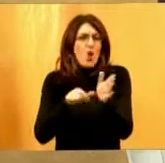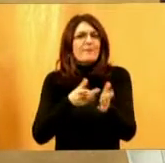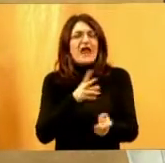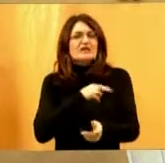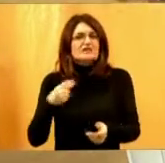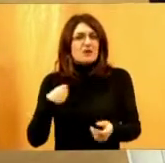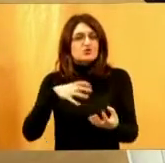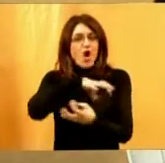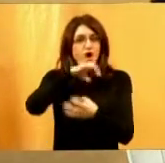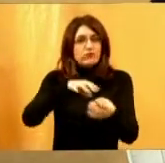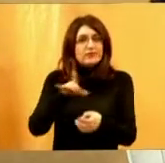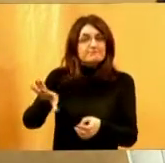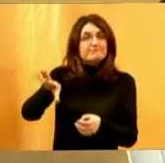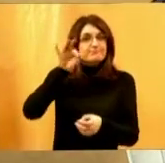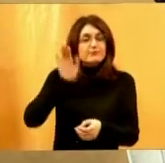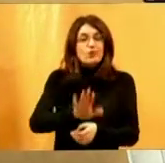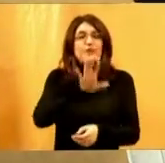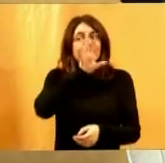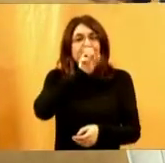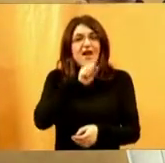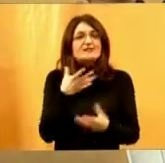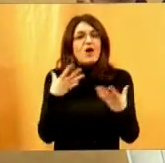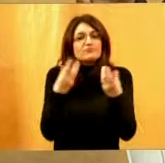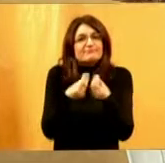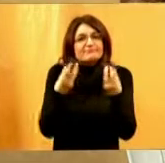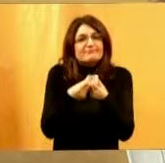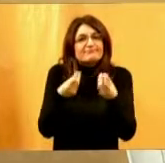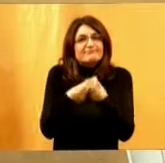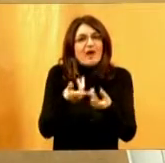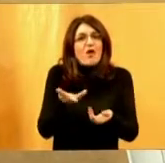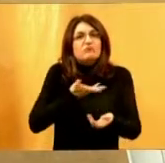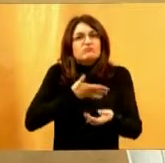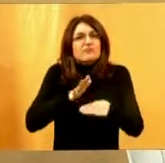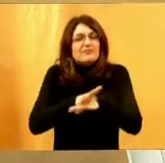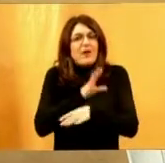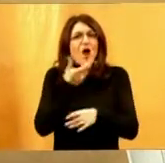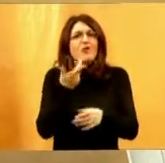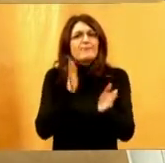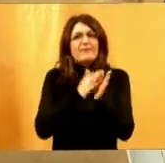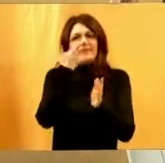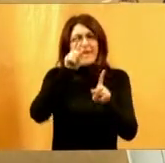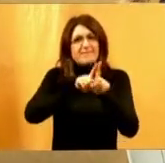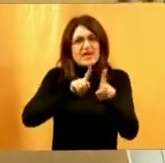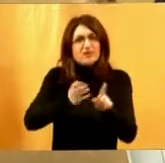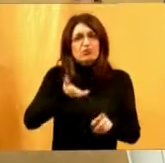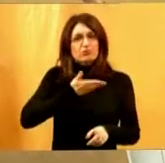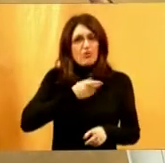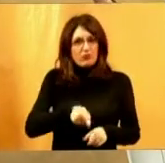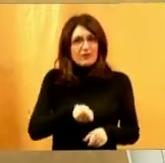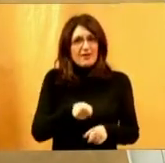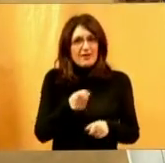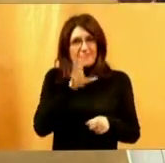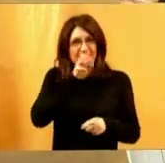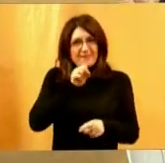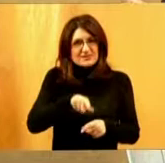običajnu i onda oni to socijaliziraju, recimo uzmu ga sa dva mjeseca ili dobiju sa dva, tri